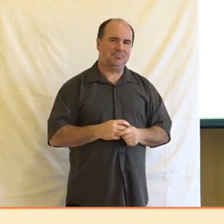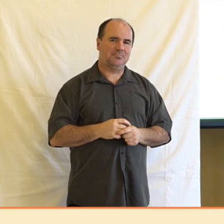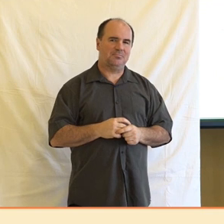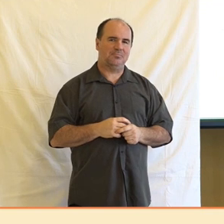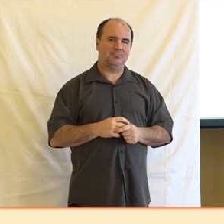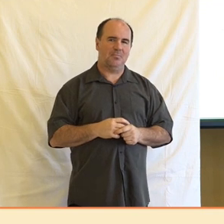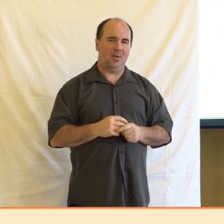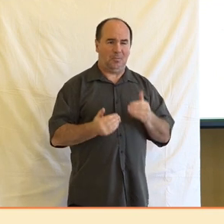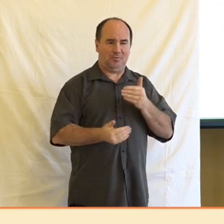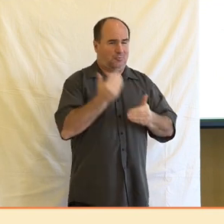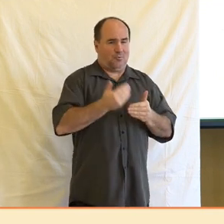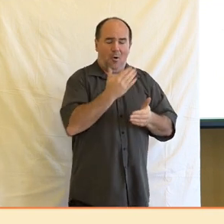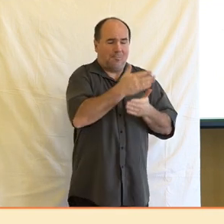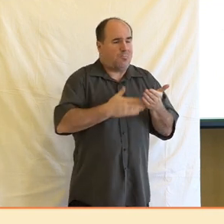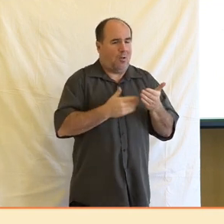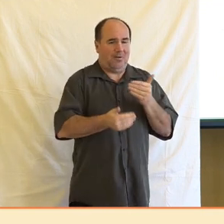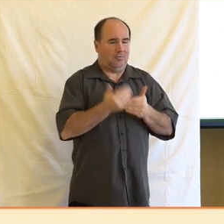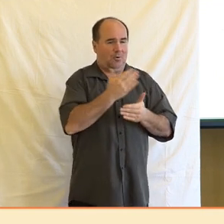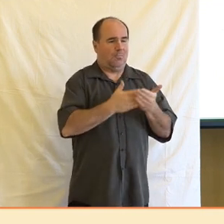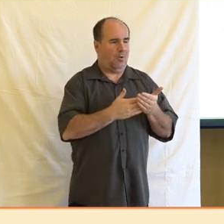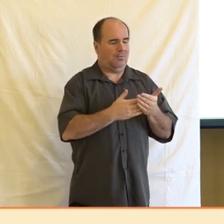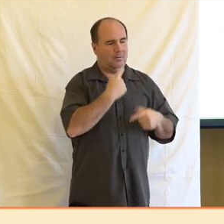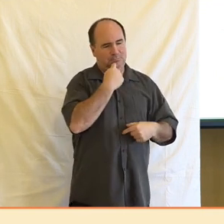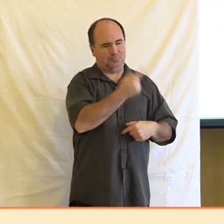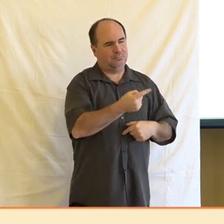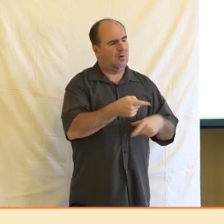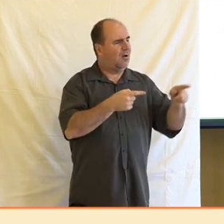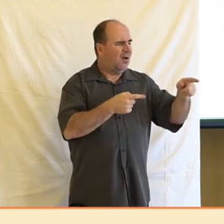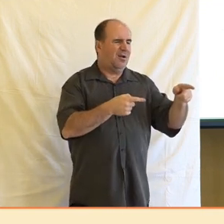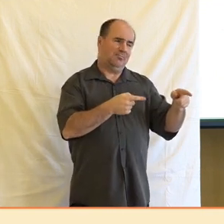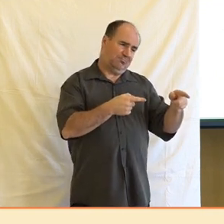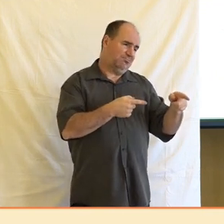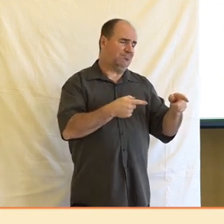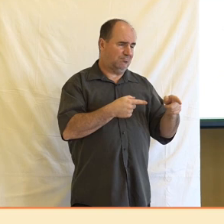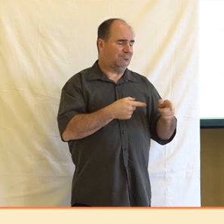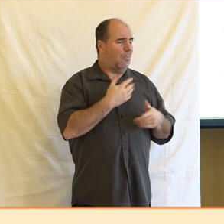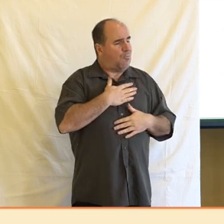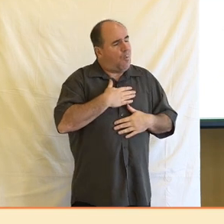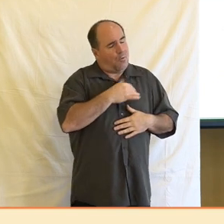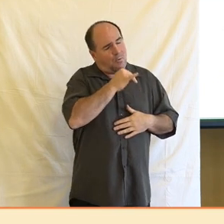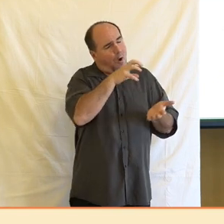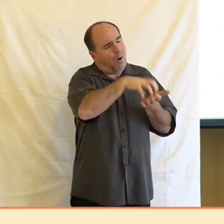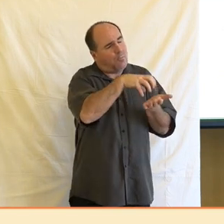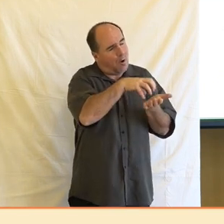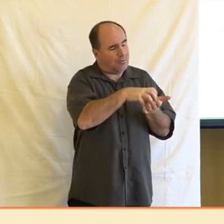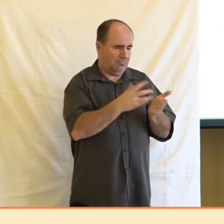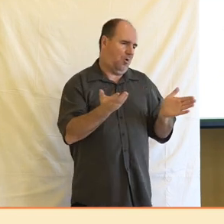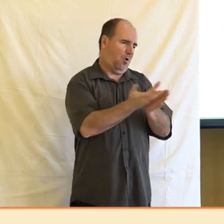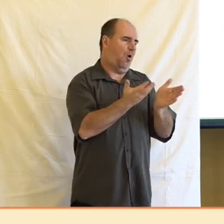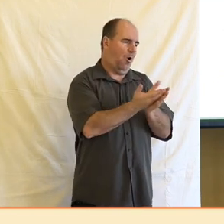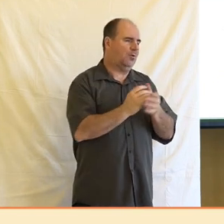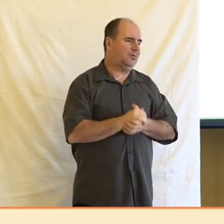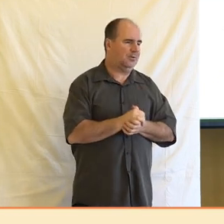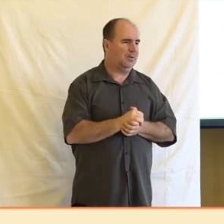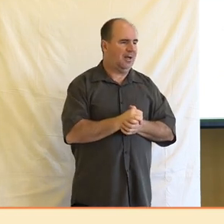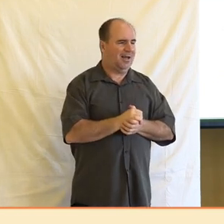Necelá polovina tvrdila, že rozhodně nebo spíše ano, s čím na druhou stranu bylo zajímavé, že